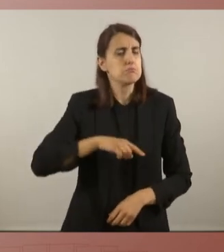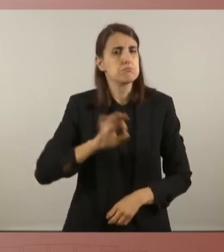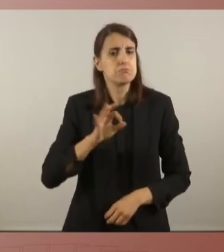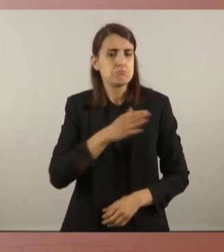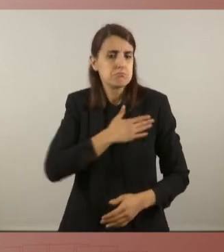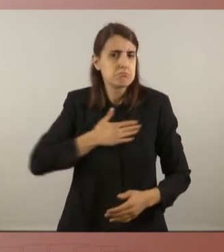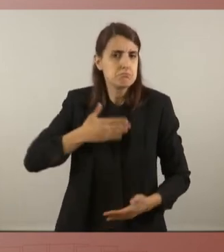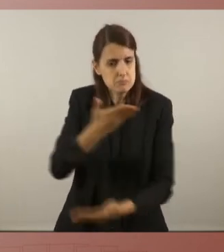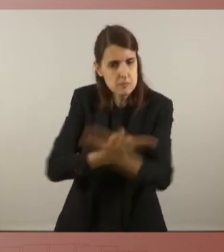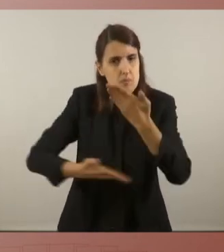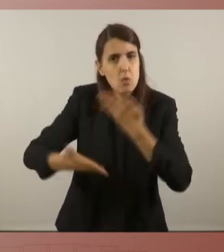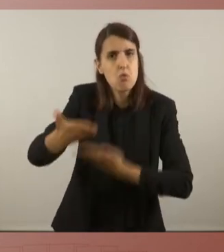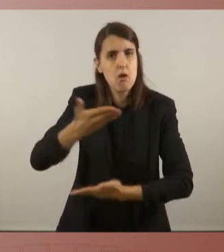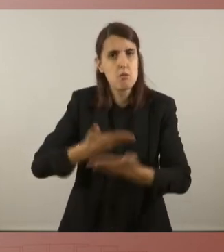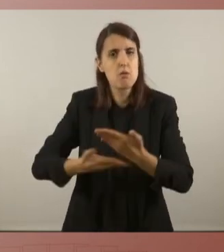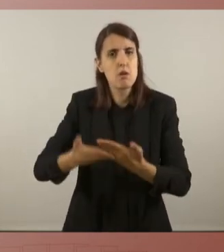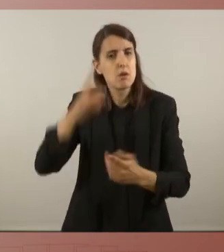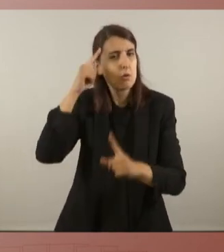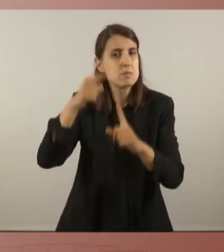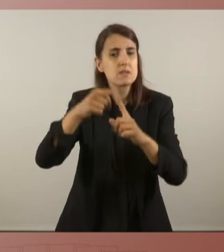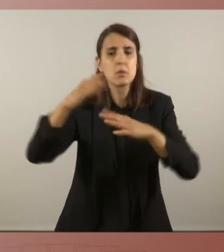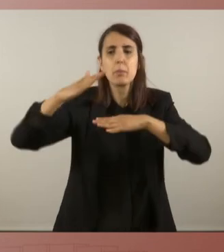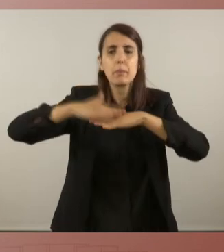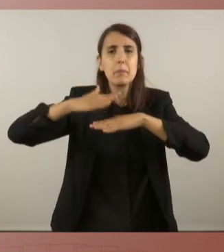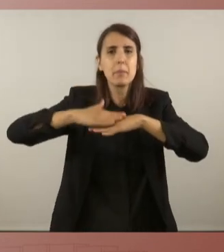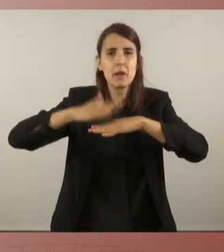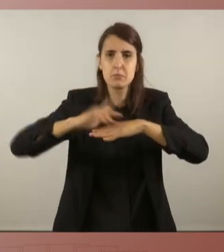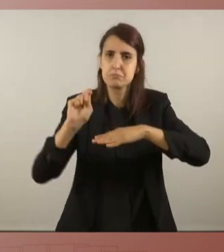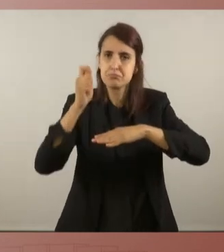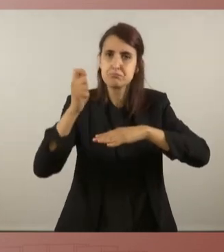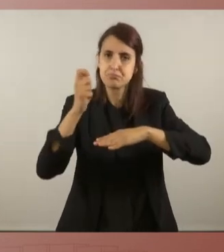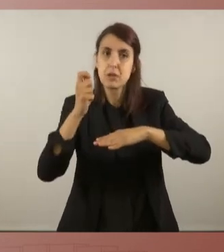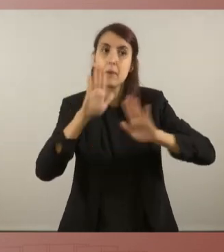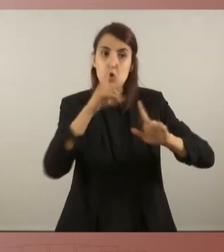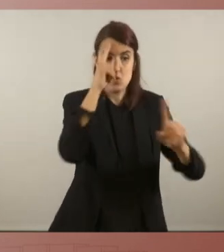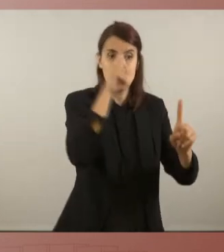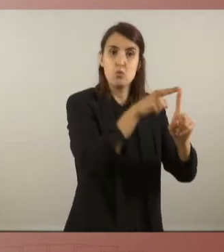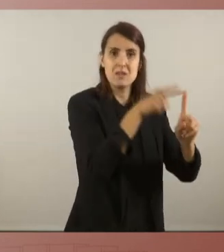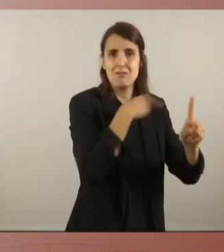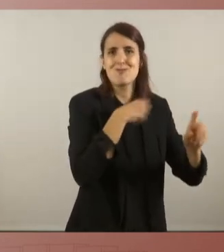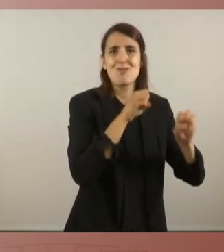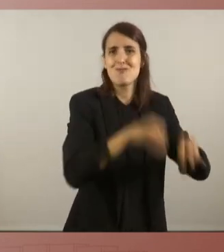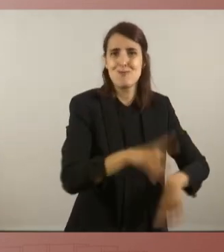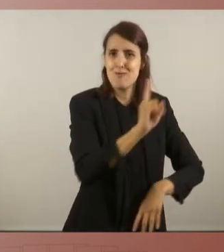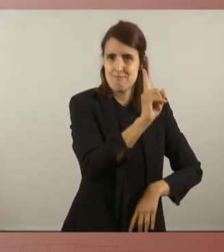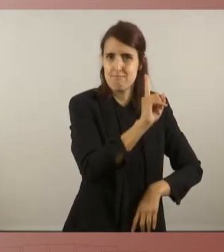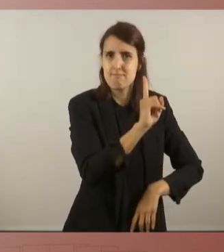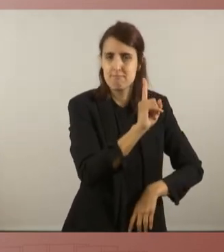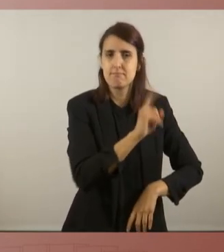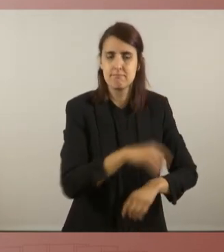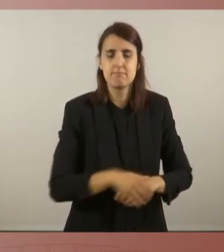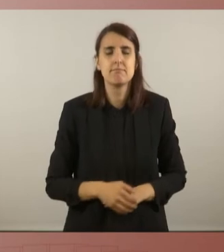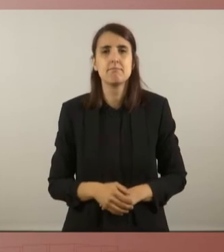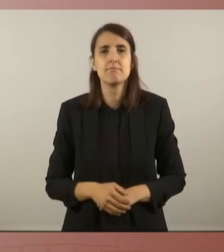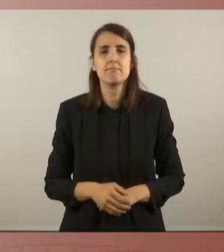col·laborar per tal de fer possibles aquests mínims sense renunciar als nostres objectius que hi van més enllà. Cal dir, però, que